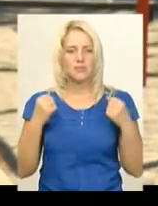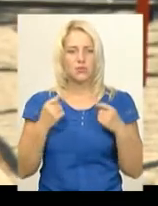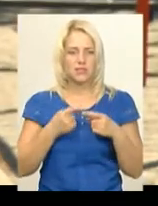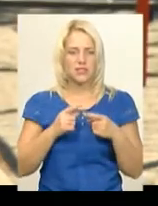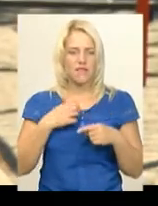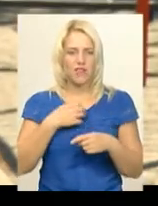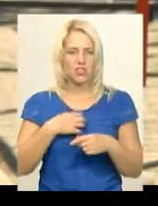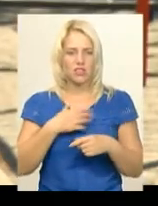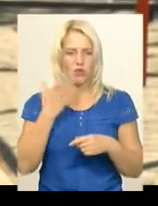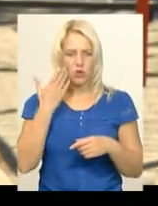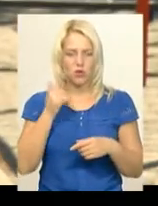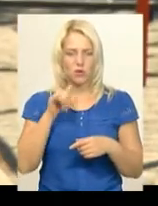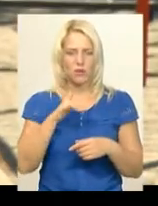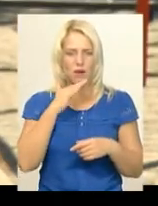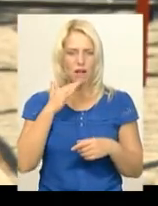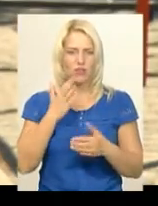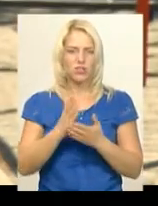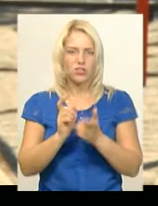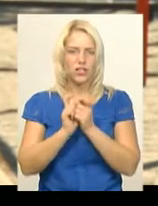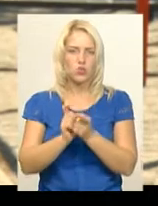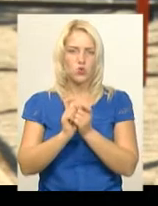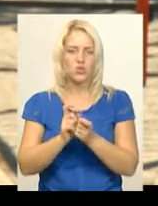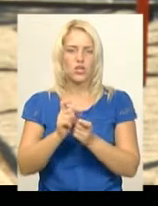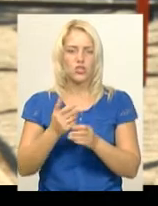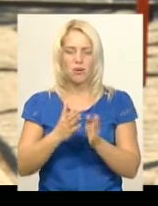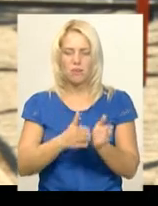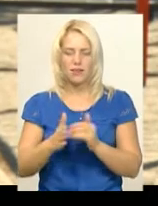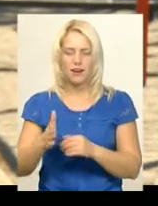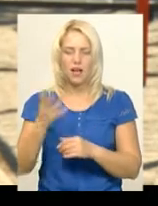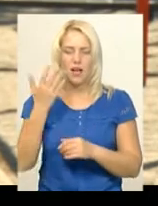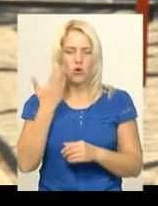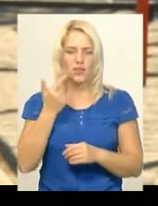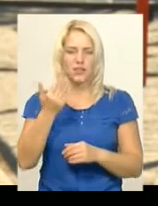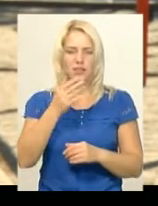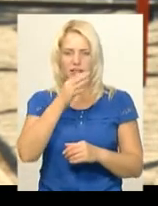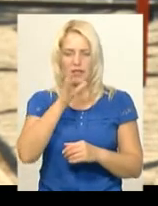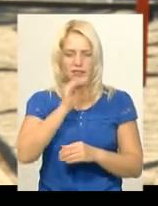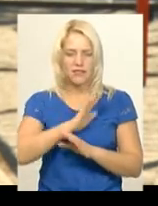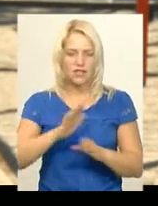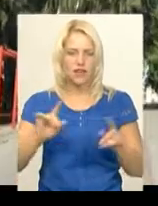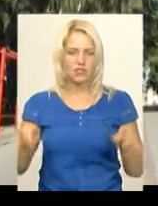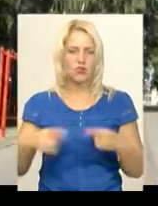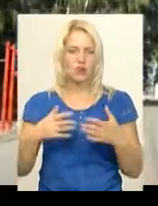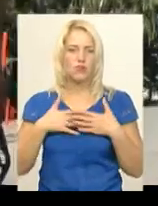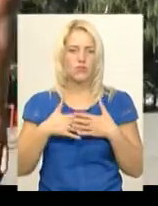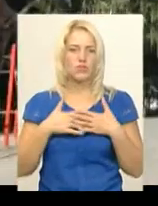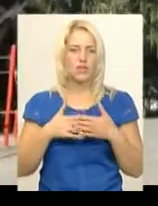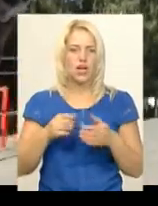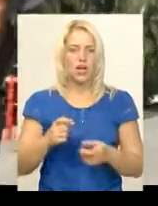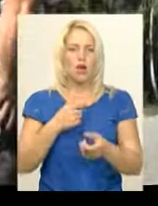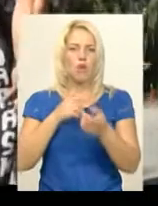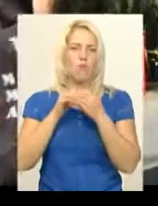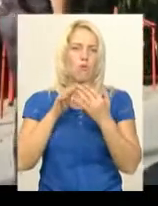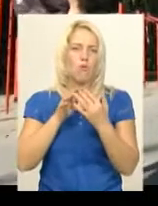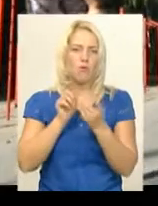коли в тебе проходить багато сутичок підряд, і ти не встигаєш відновлювати дихання. Бойовими мистецтвами